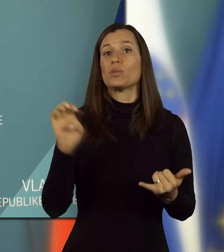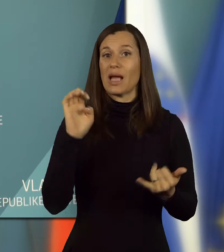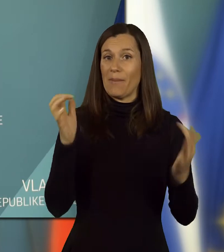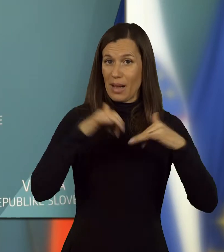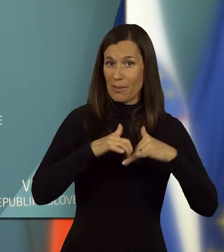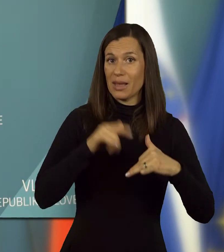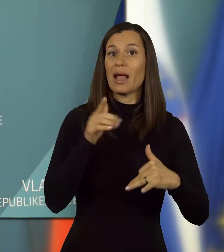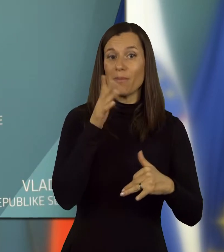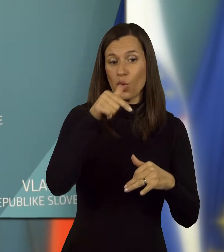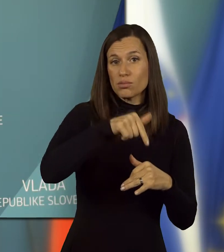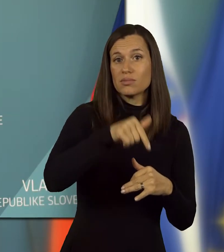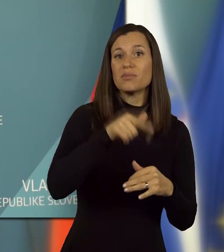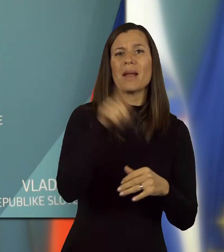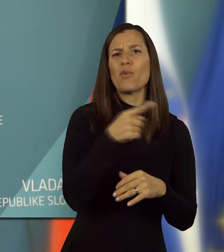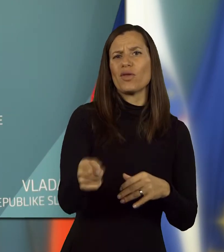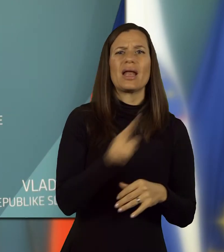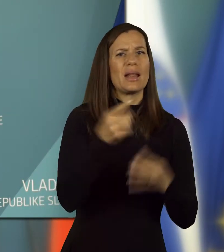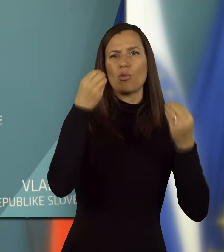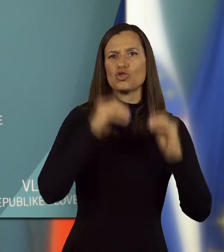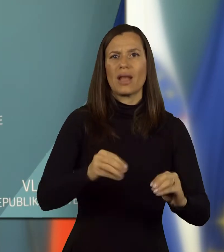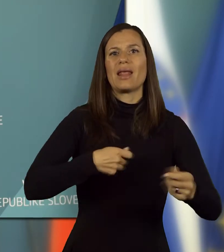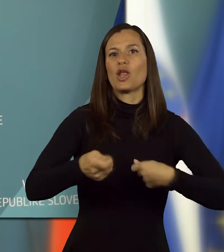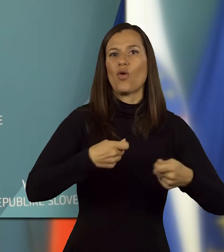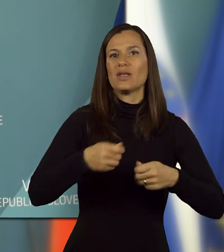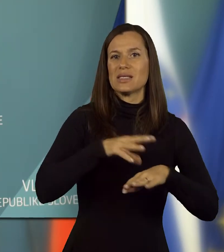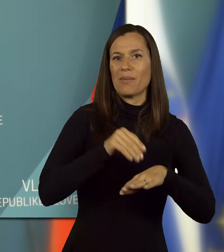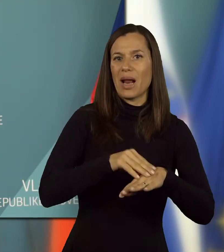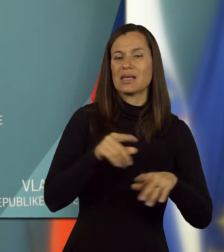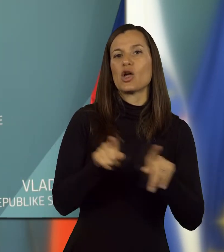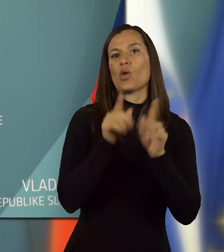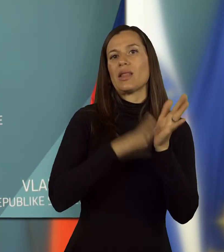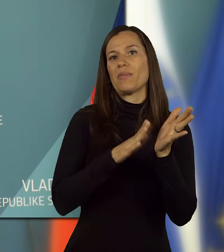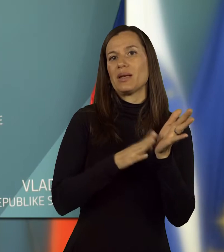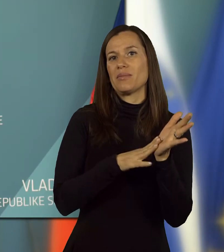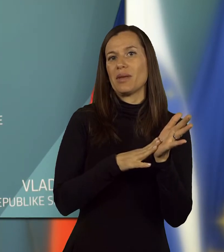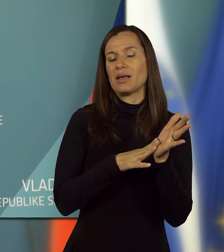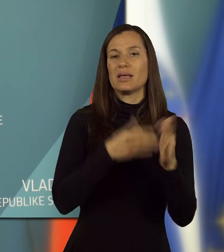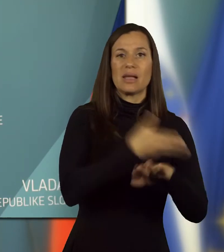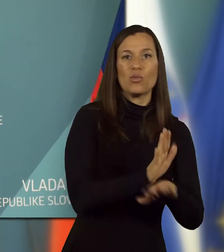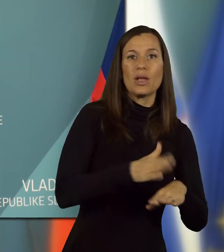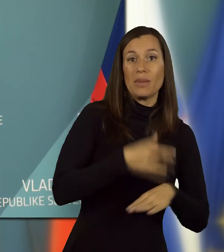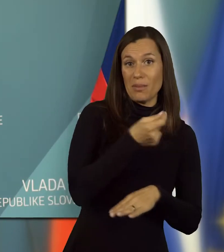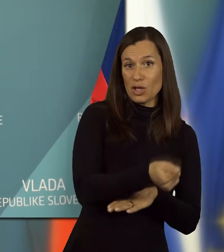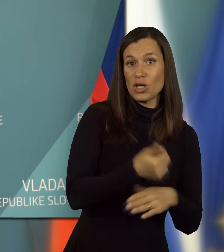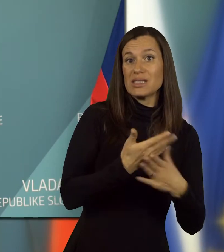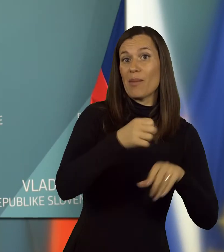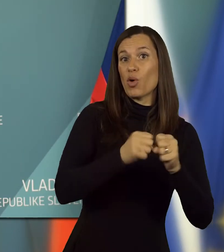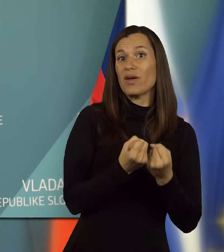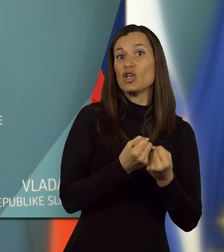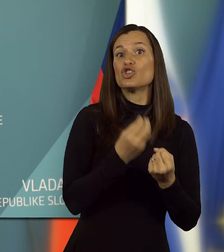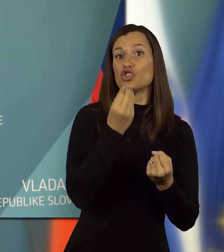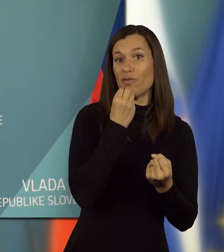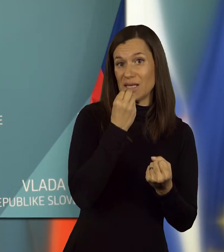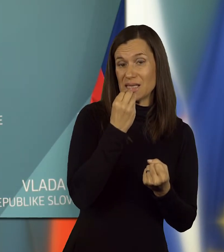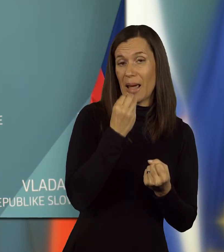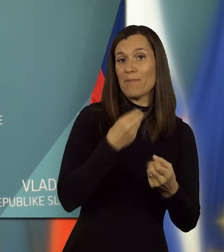Evropskega parlamenta in bojo v njej prepovedane nepoštene trgovinske prakse, kot so na primer za mude priplačilih za